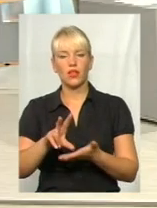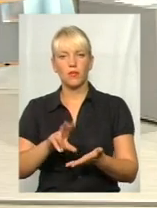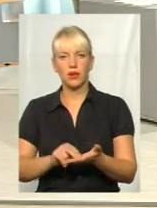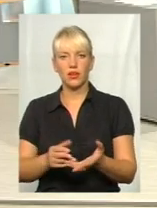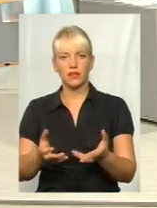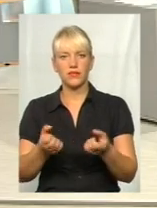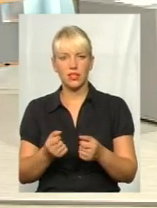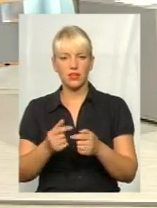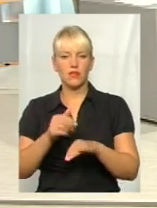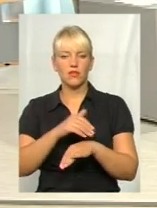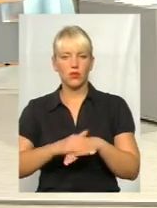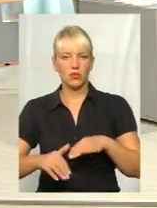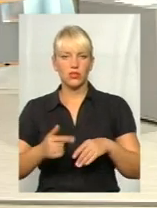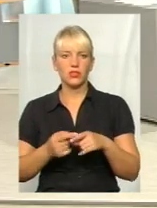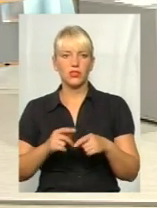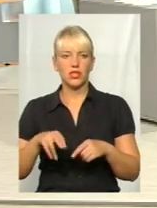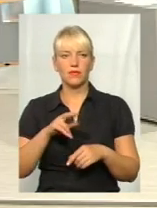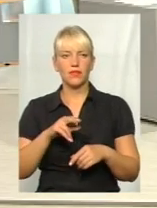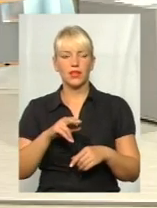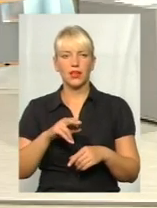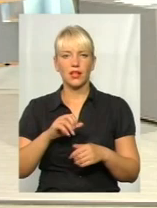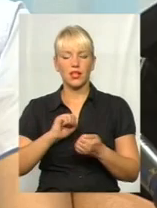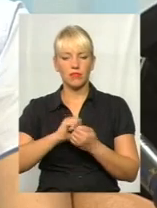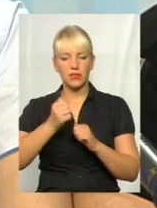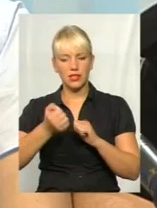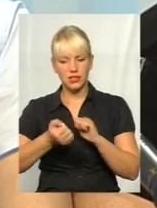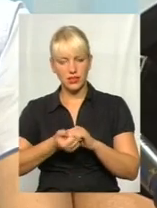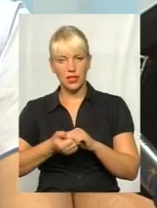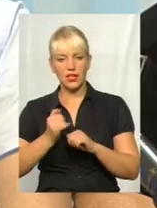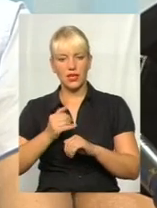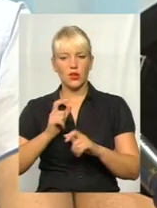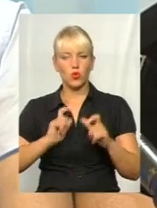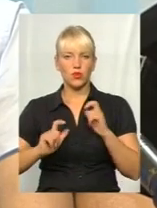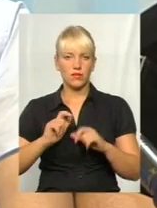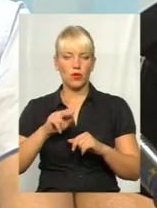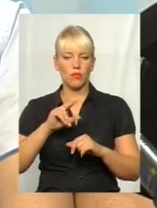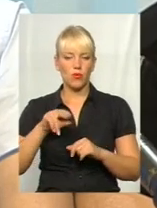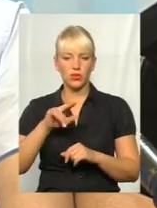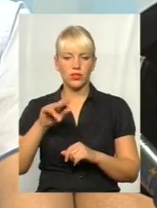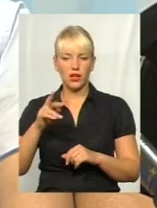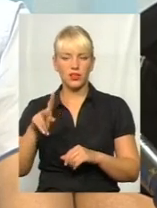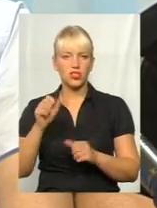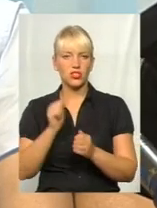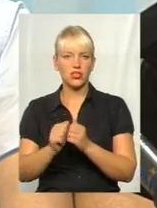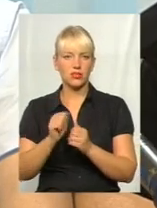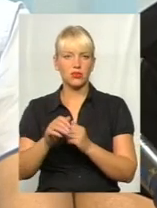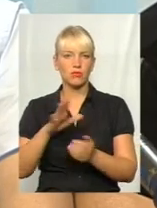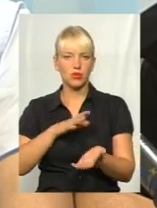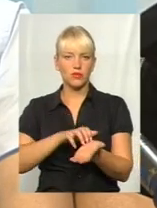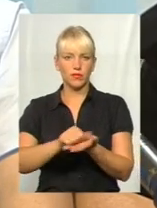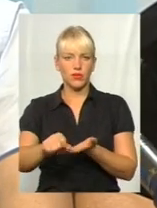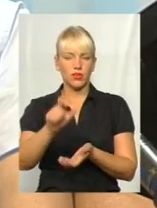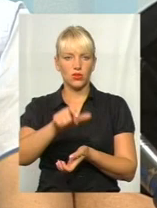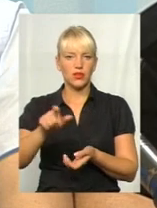вулиці Кам'янецької бібліотеки Хмельницького університету Поділля, там були часті наїзди на пішоходів, оскільки там був